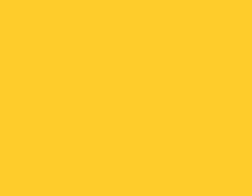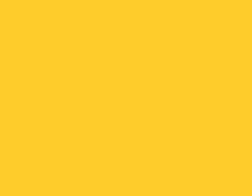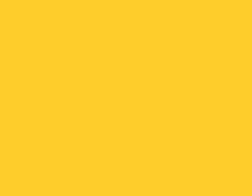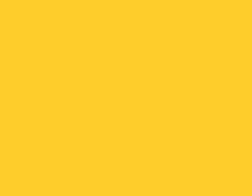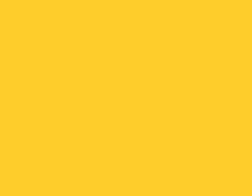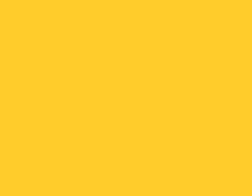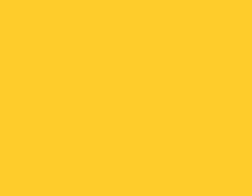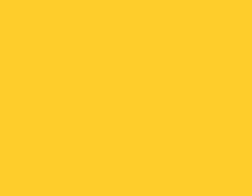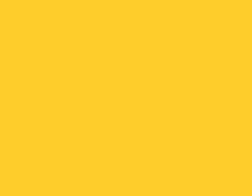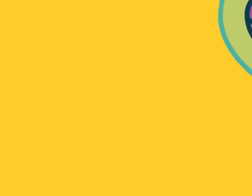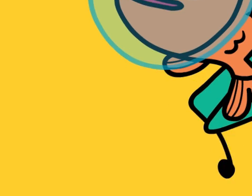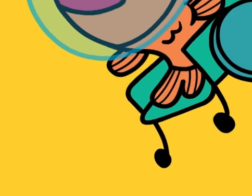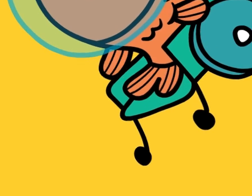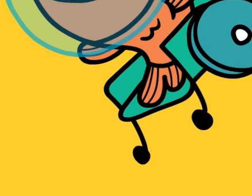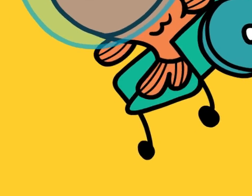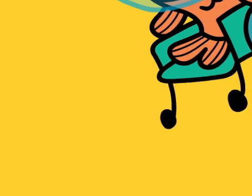Welcome to Putty Rock!